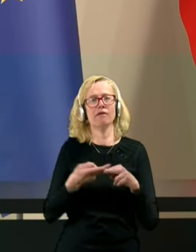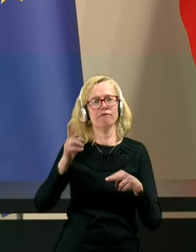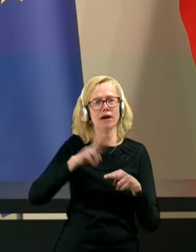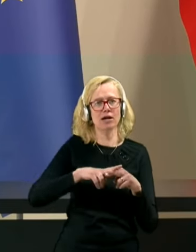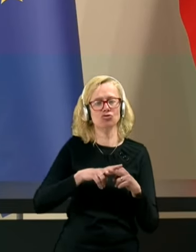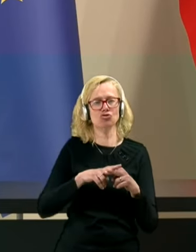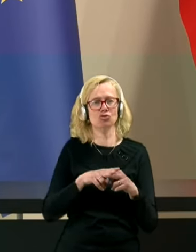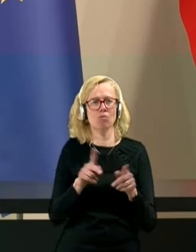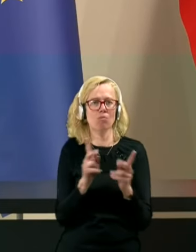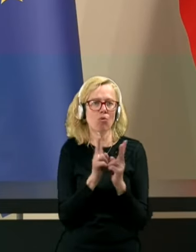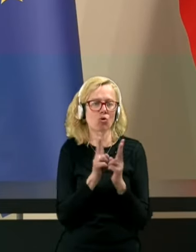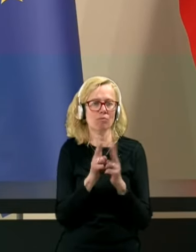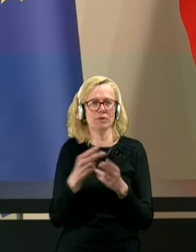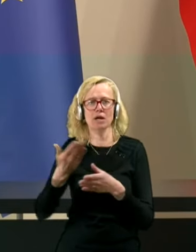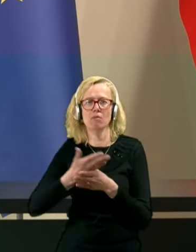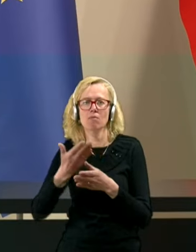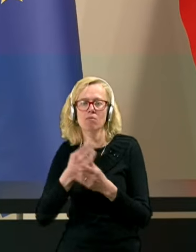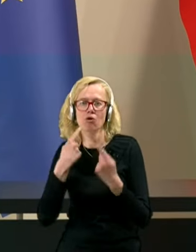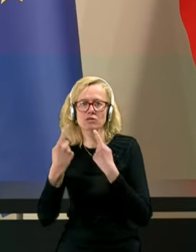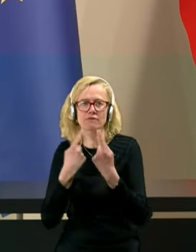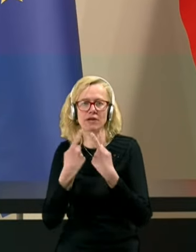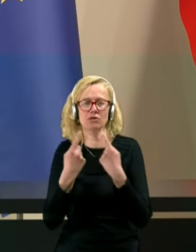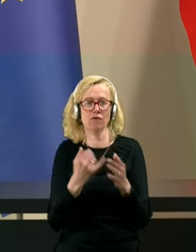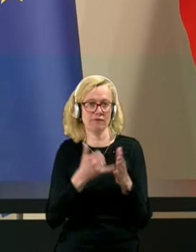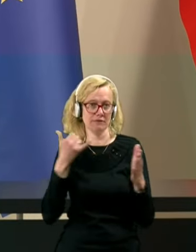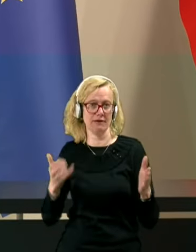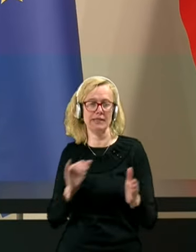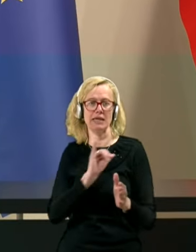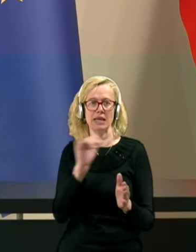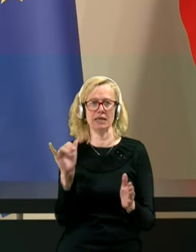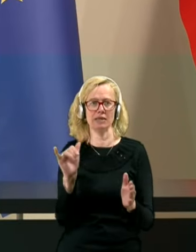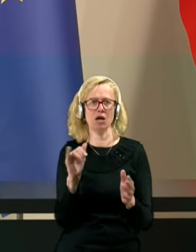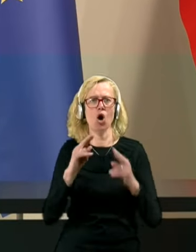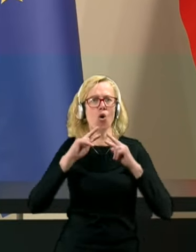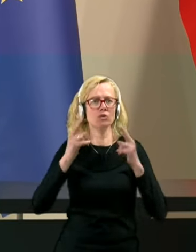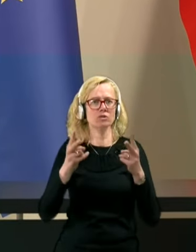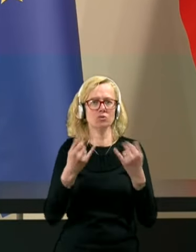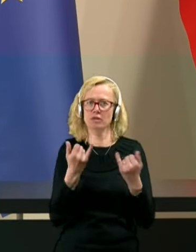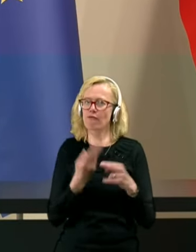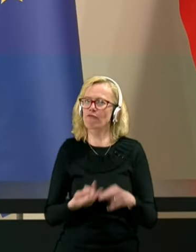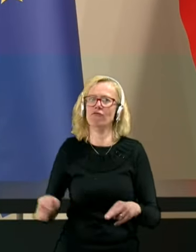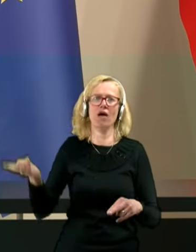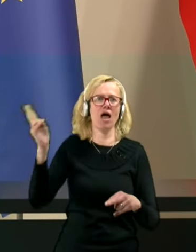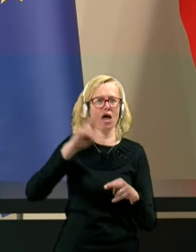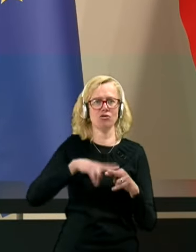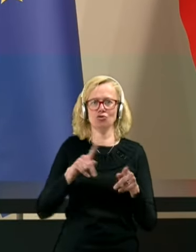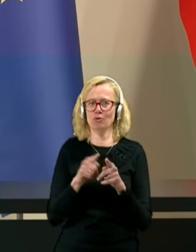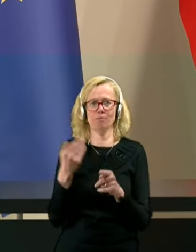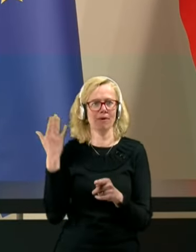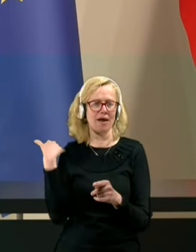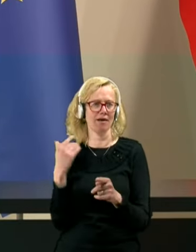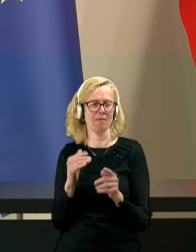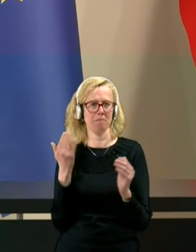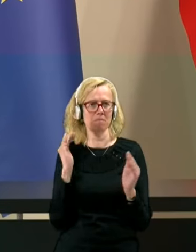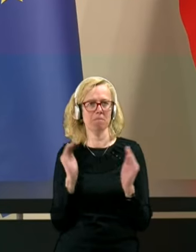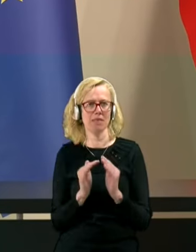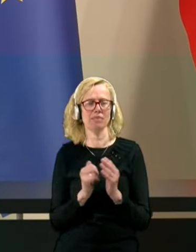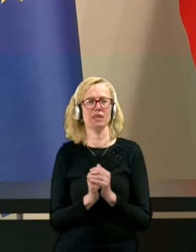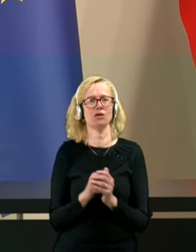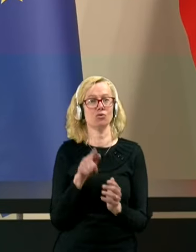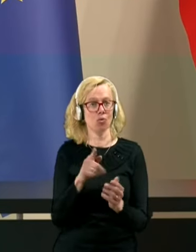doslej v zadnjih letih, zdaj je odziv nikoli ni bil tako velik, tako da to je za nas